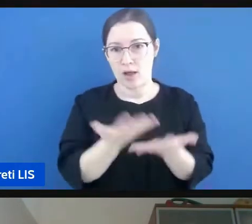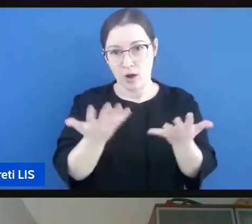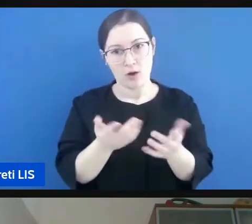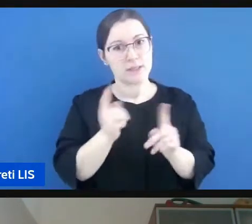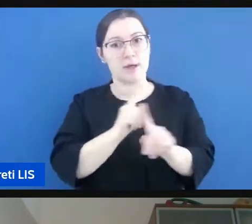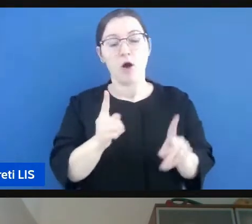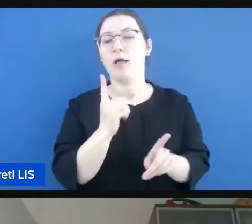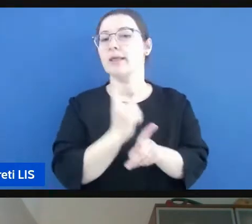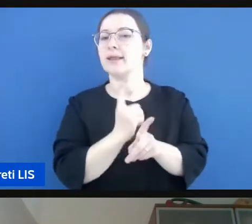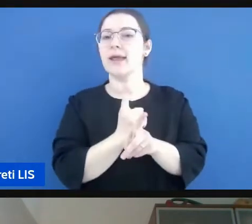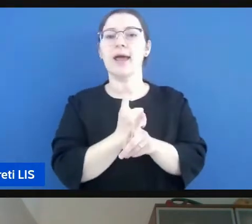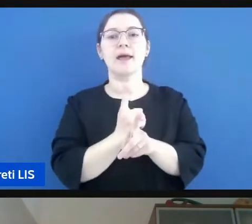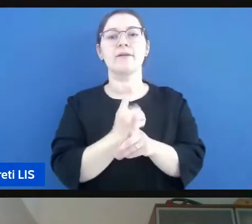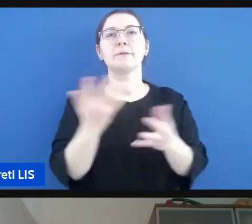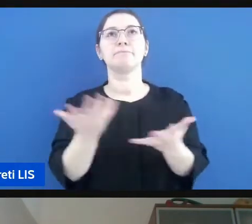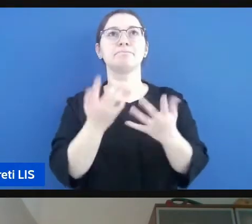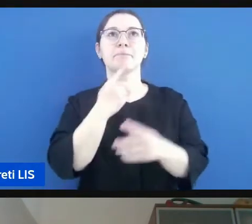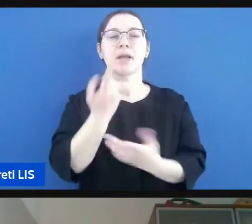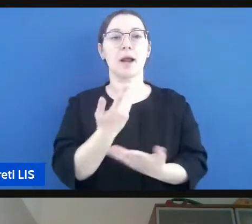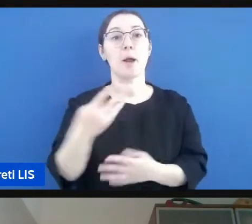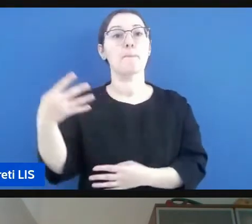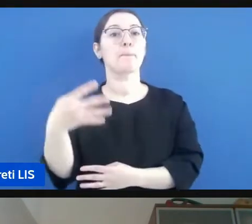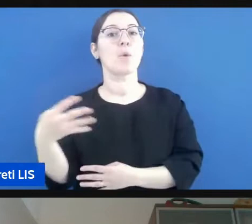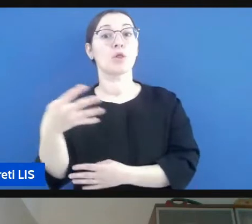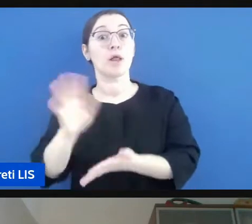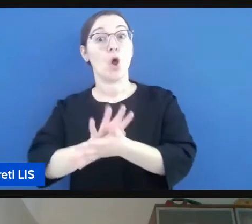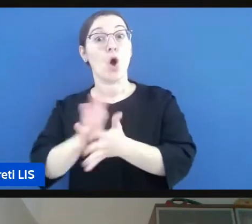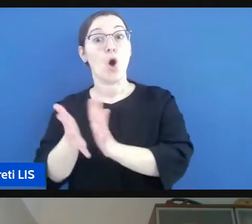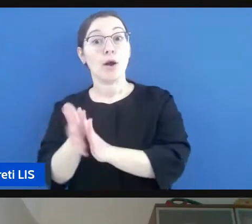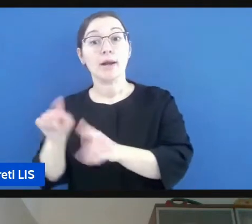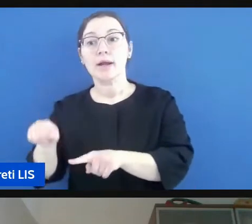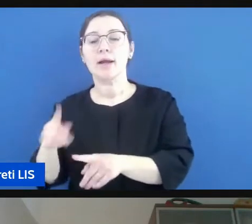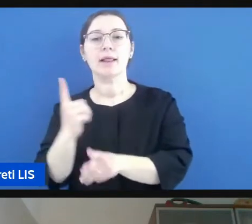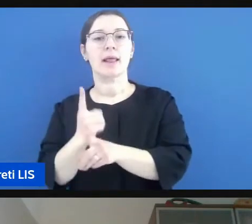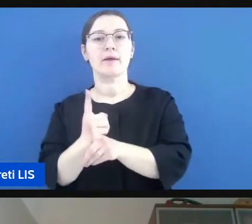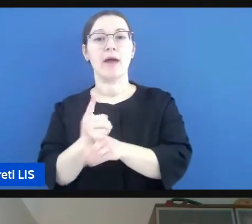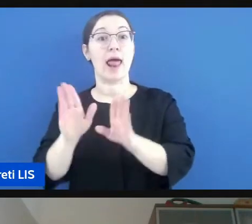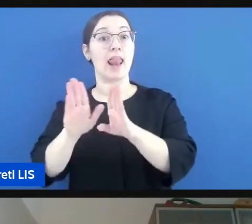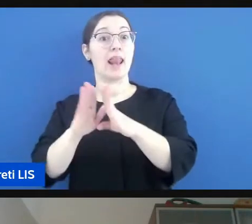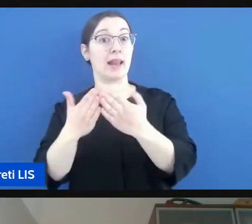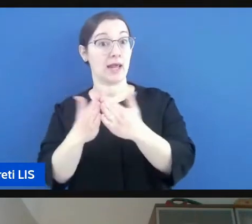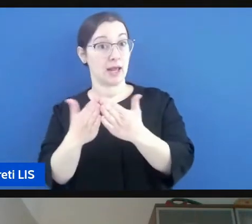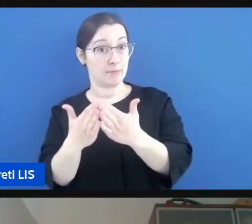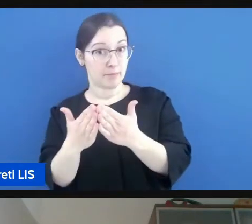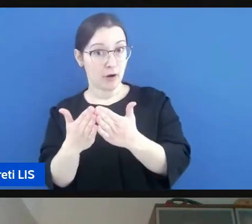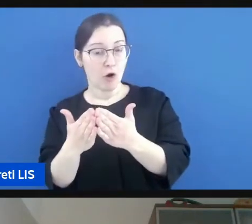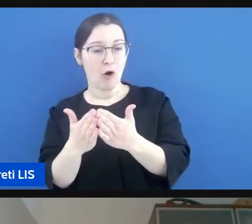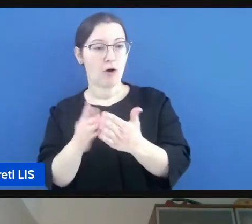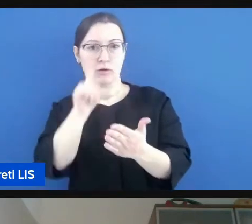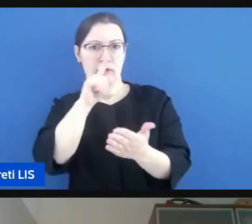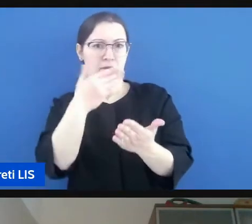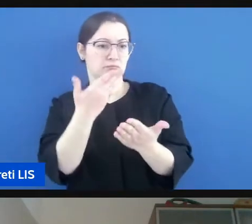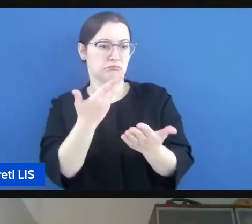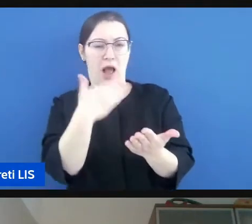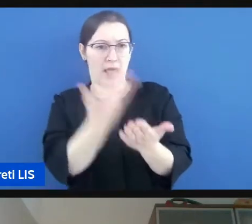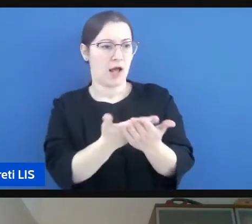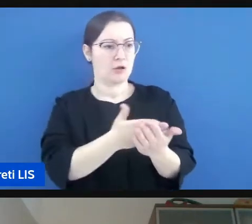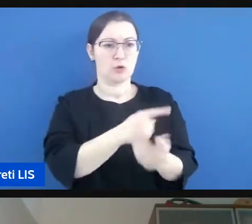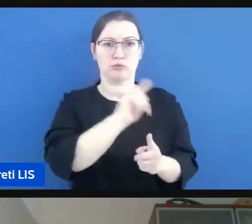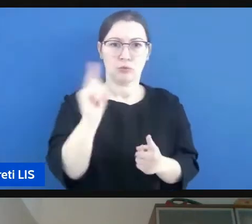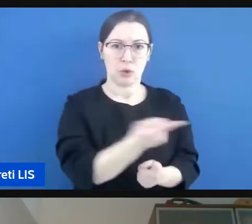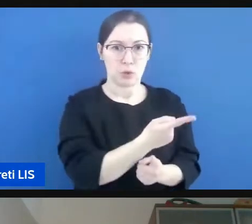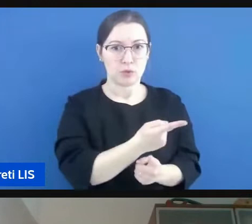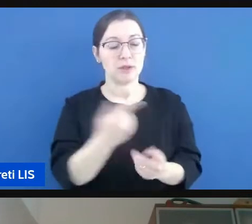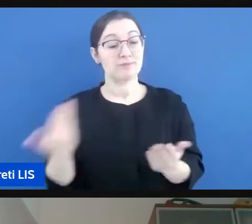ci deve essere come dire la Mondadori che accanto al libro in soluzione per tutti propone dei